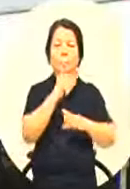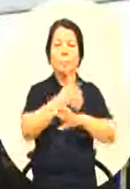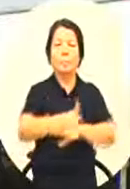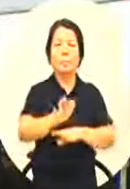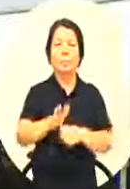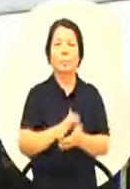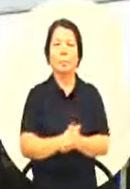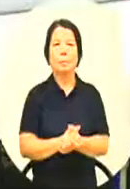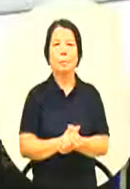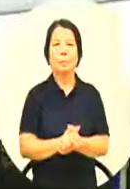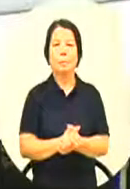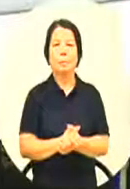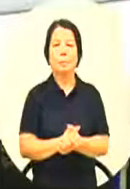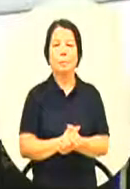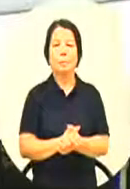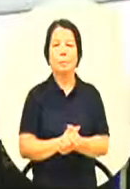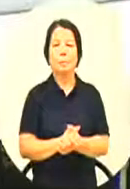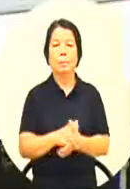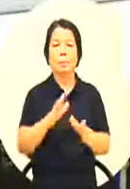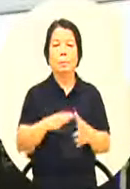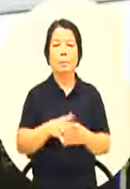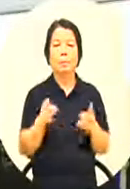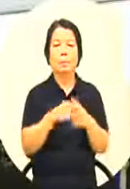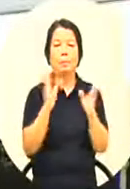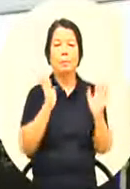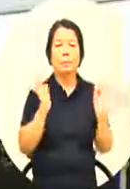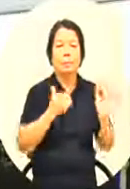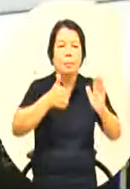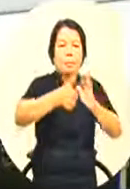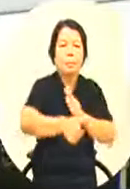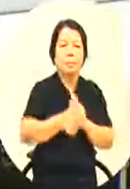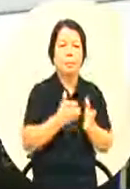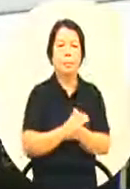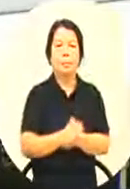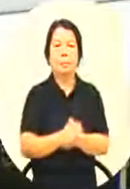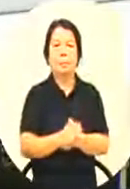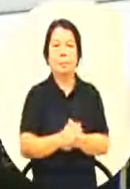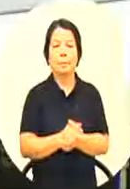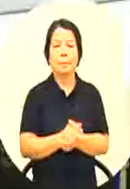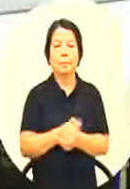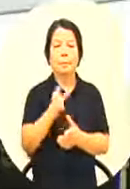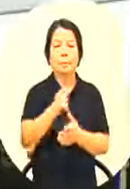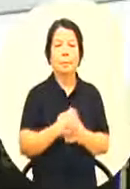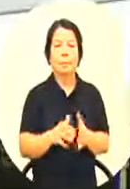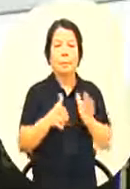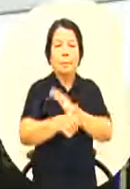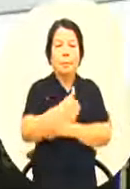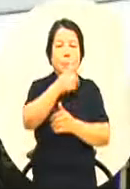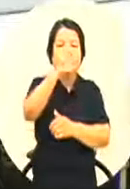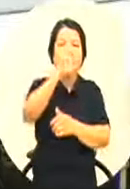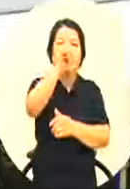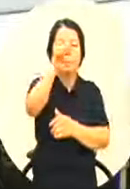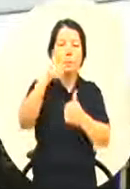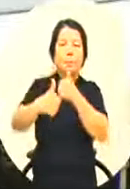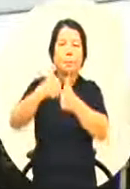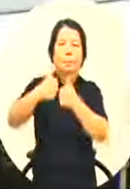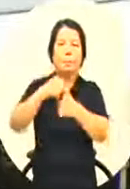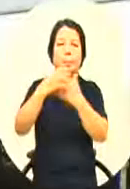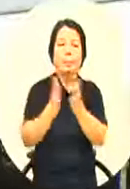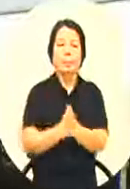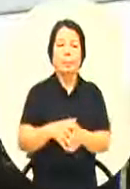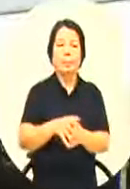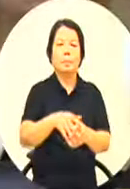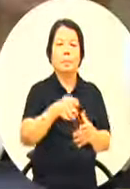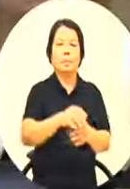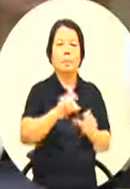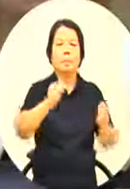在现场的时候呢是小朋友进去进去上面的教室比赛然后是个别的一个教室